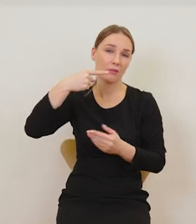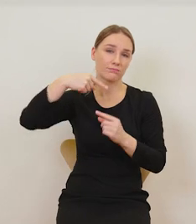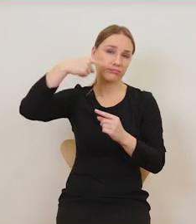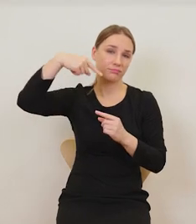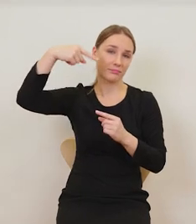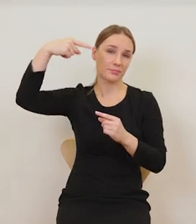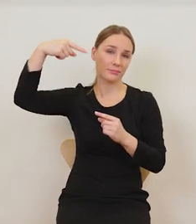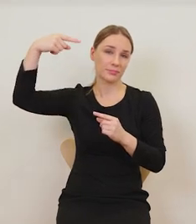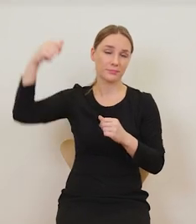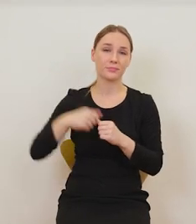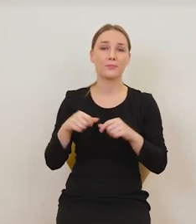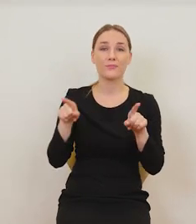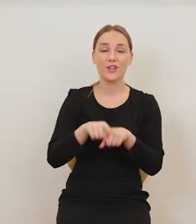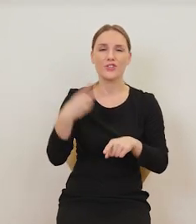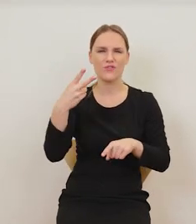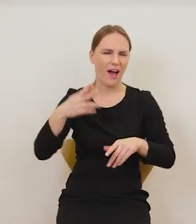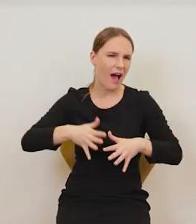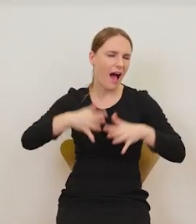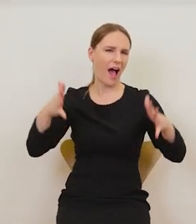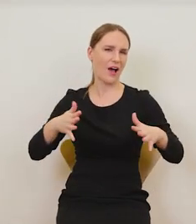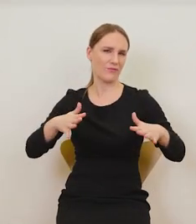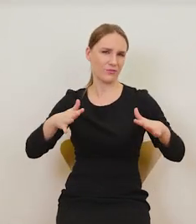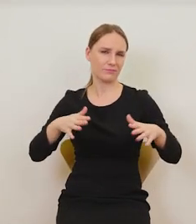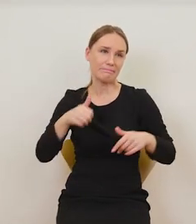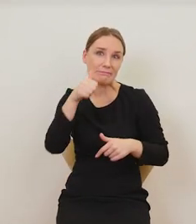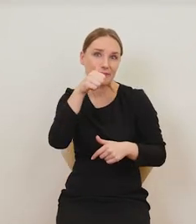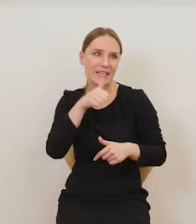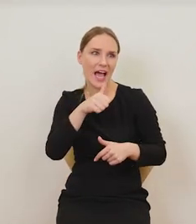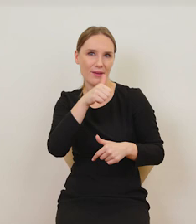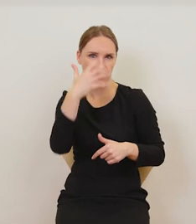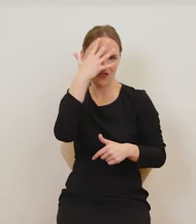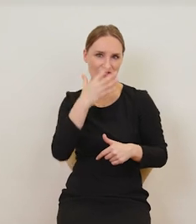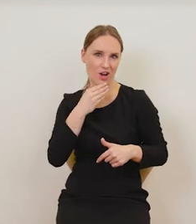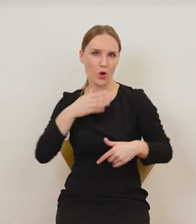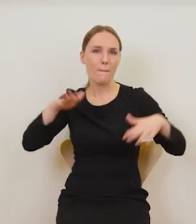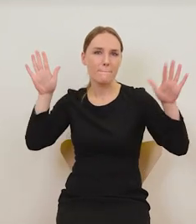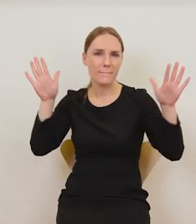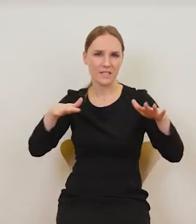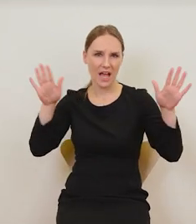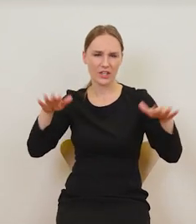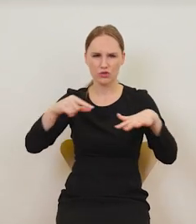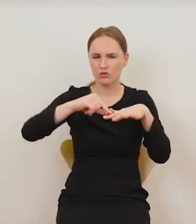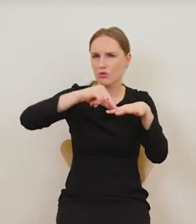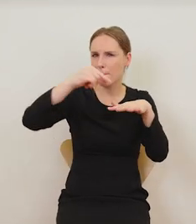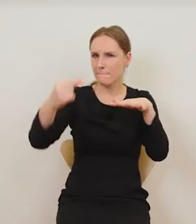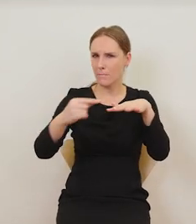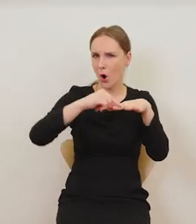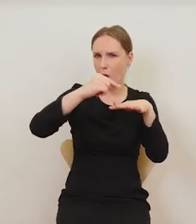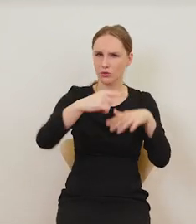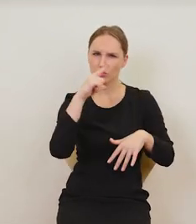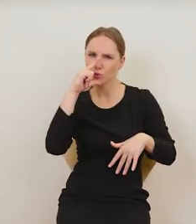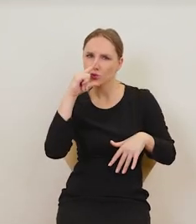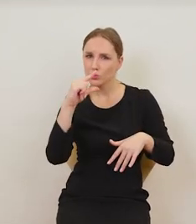człowieka i dwa wielkie, takie tajemniczo wyglądające ptaki z wielkimi szponami, długimi